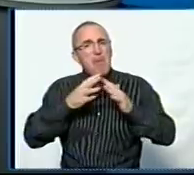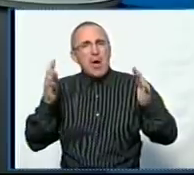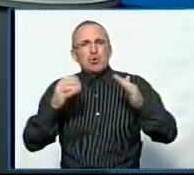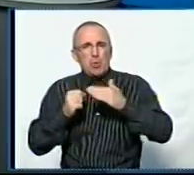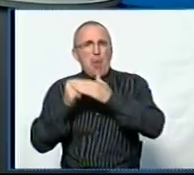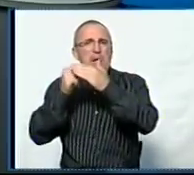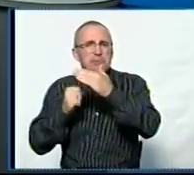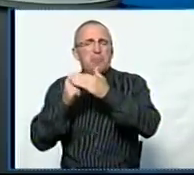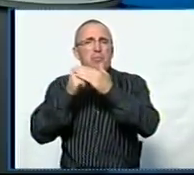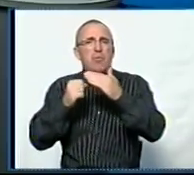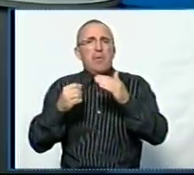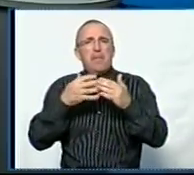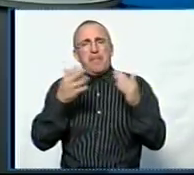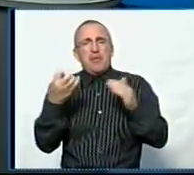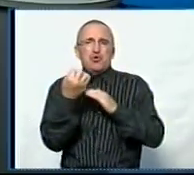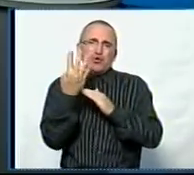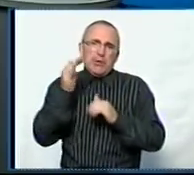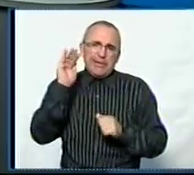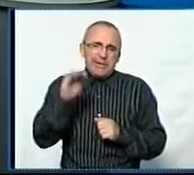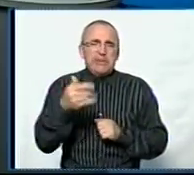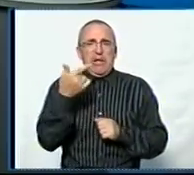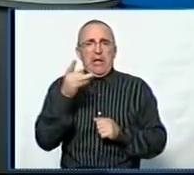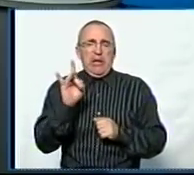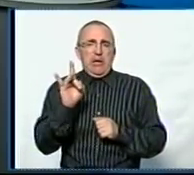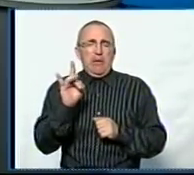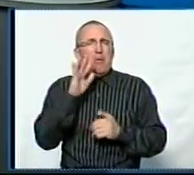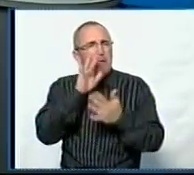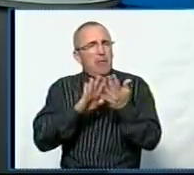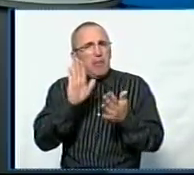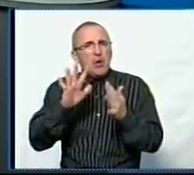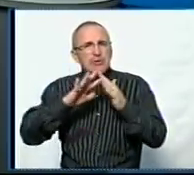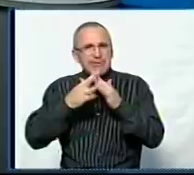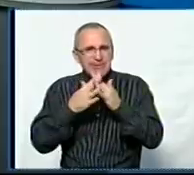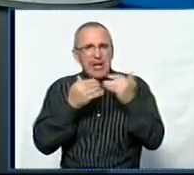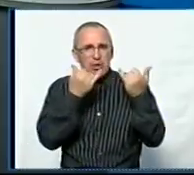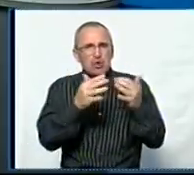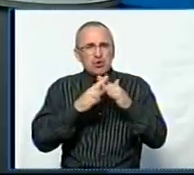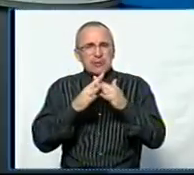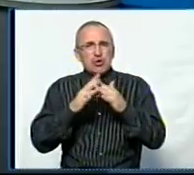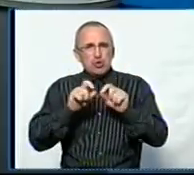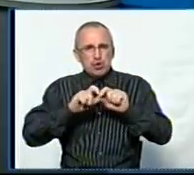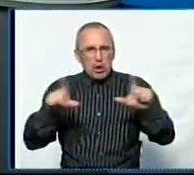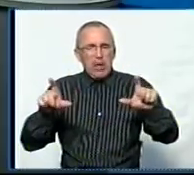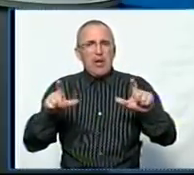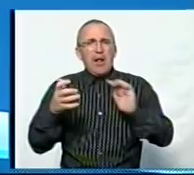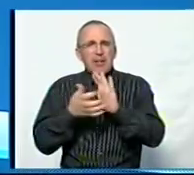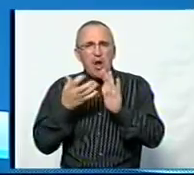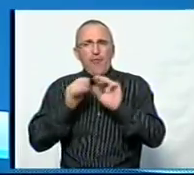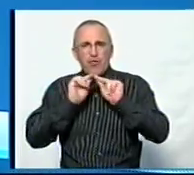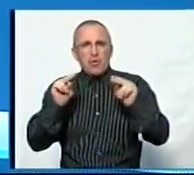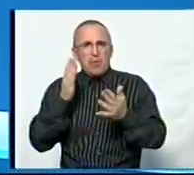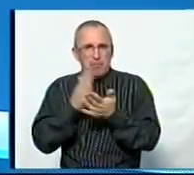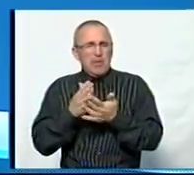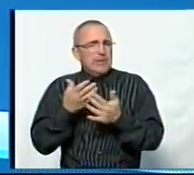орієнтовно, в 14 тисяч гривень. Перепрошую, для сільських шкіл, де нестача вчителів є